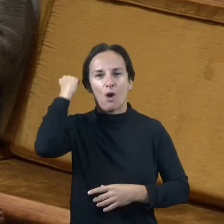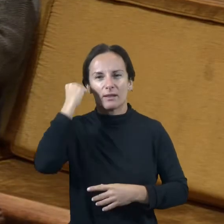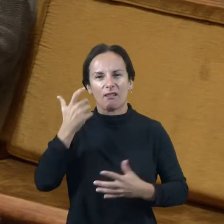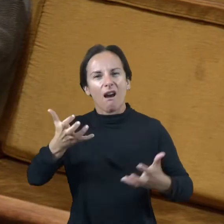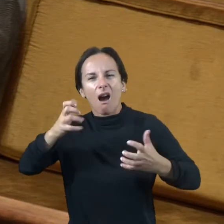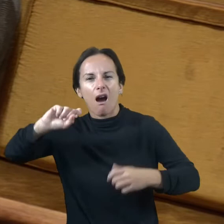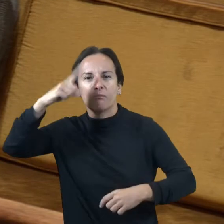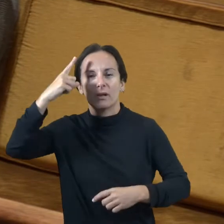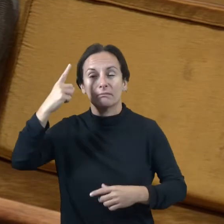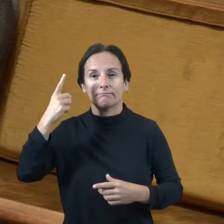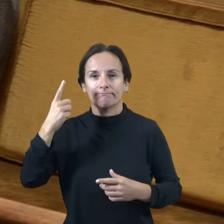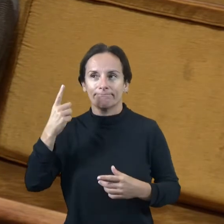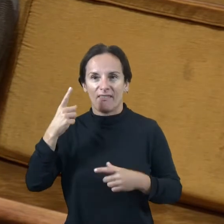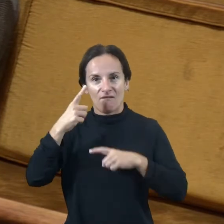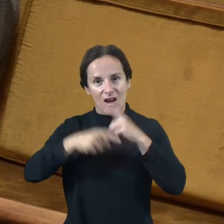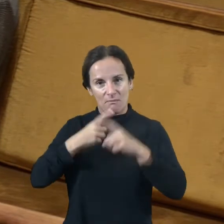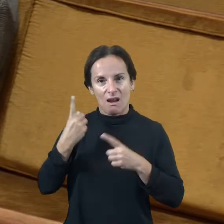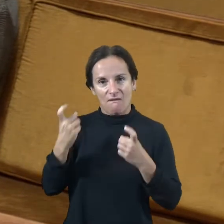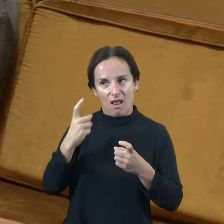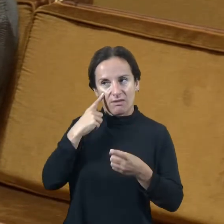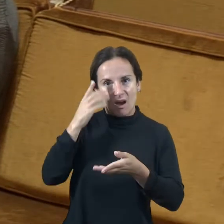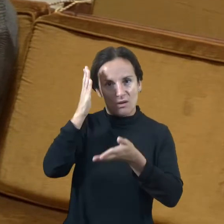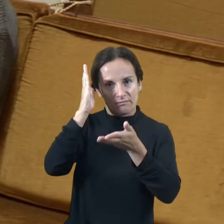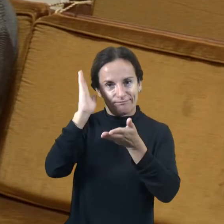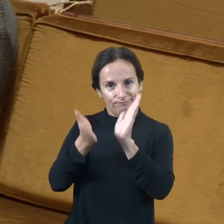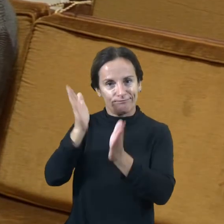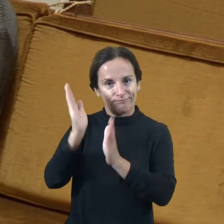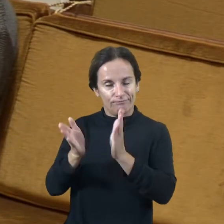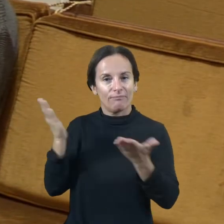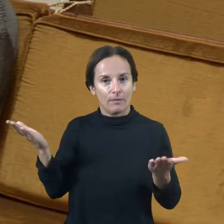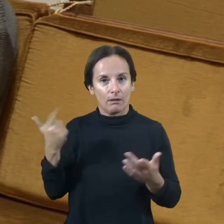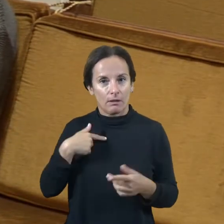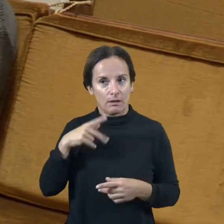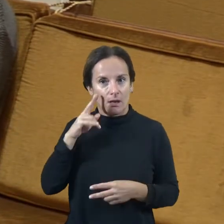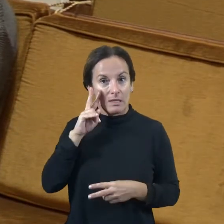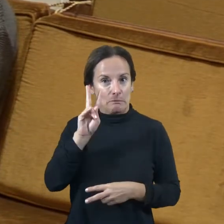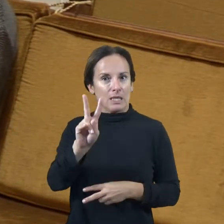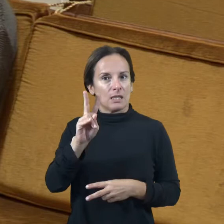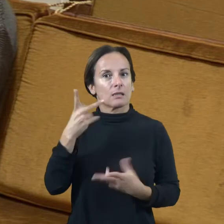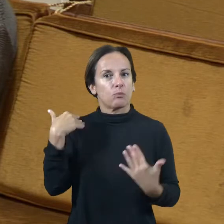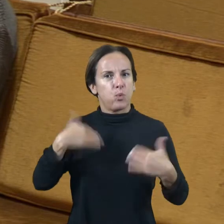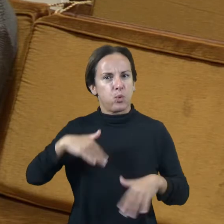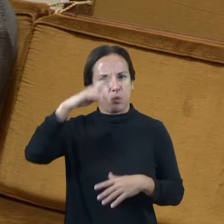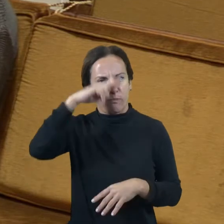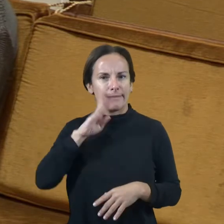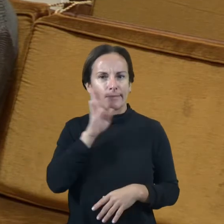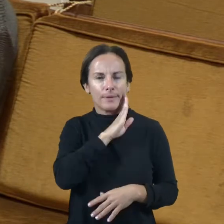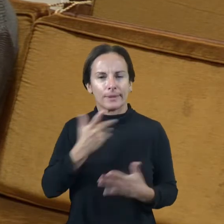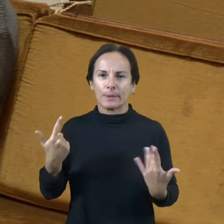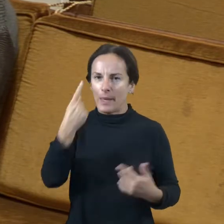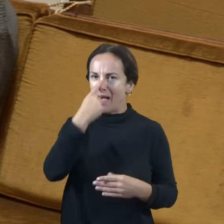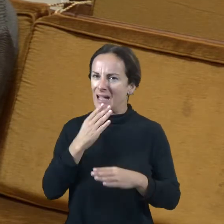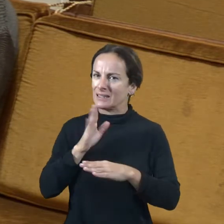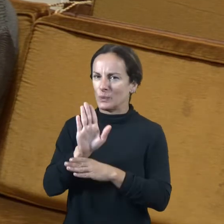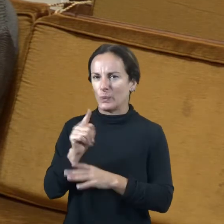falta avui en dia veus moltes pistes allà on els pares se tiren com a locos i falta